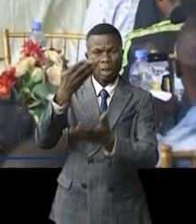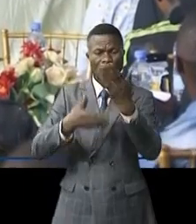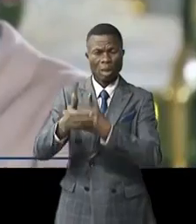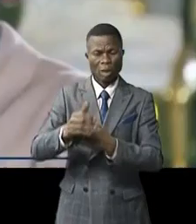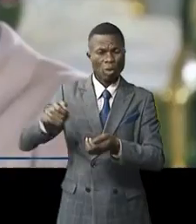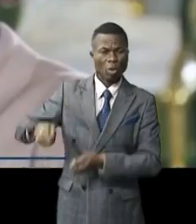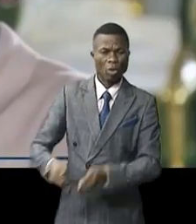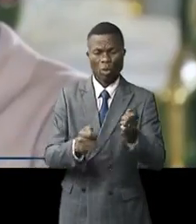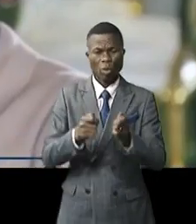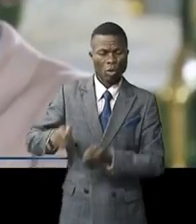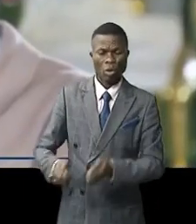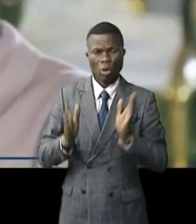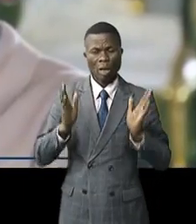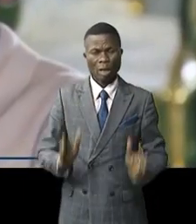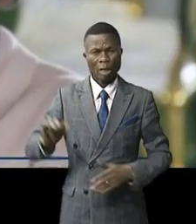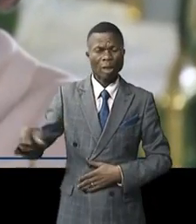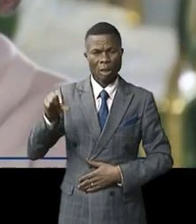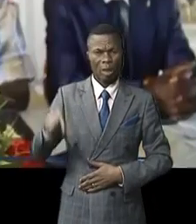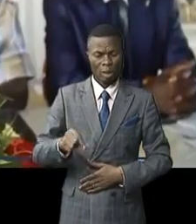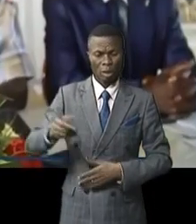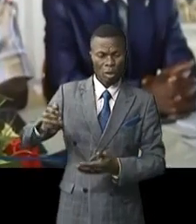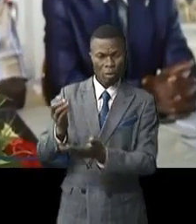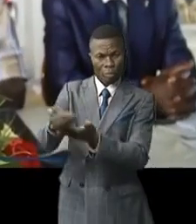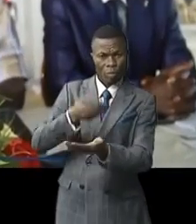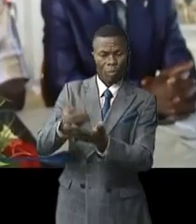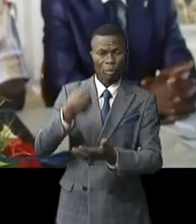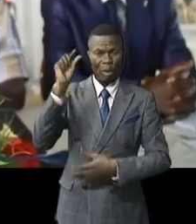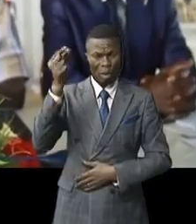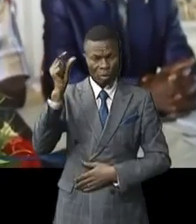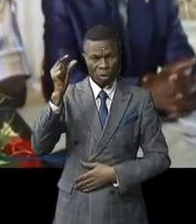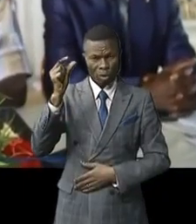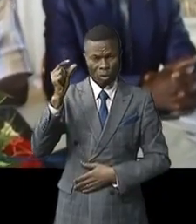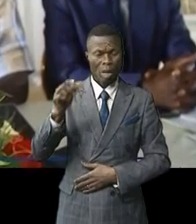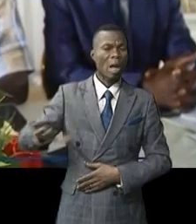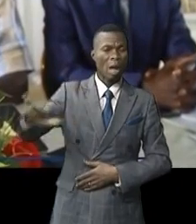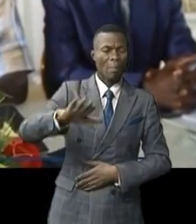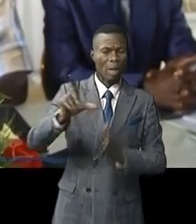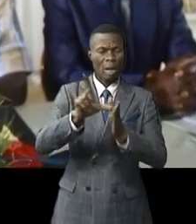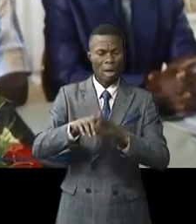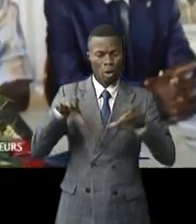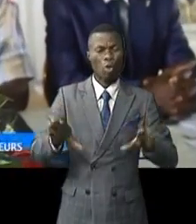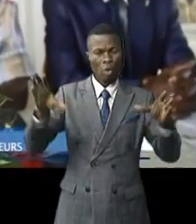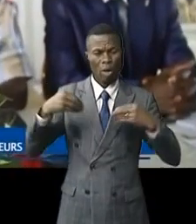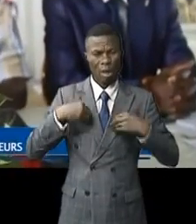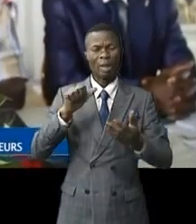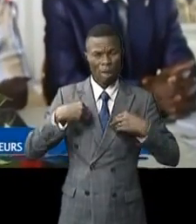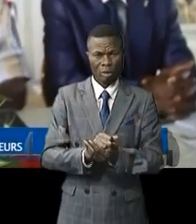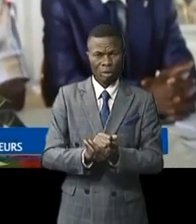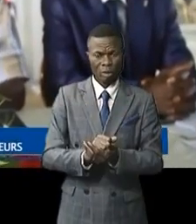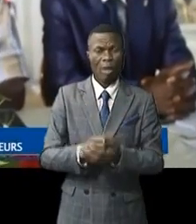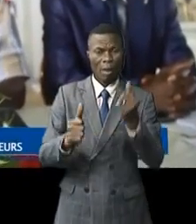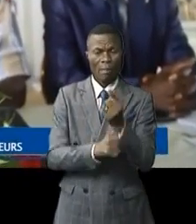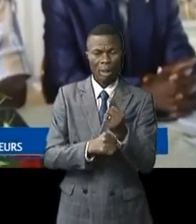craiseurs, Jacques Kaoumba, l'exploitation artisanale des minéraux est reconnue par la loi congolaise. Nous disons que les